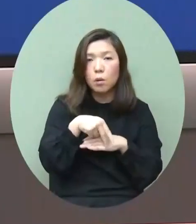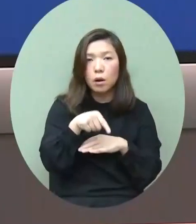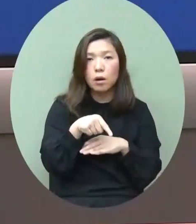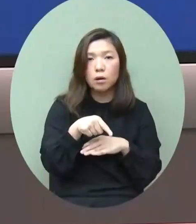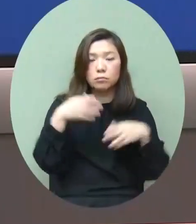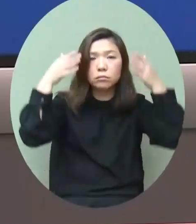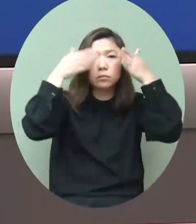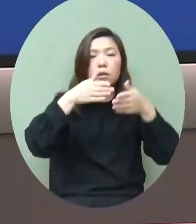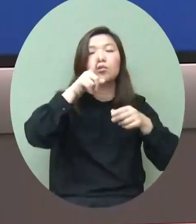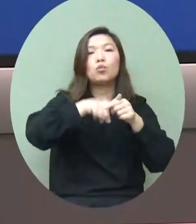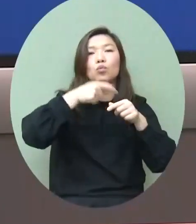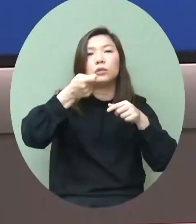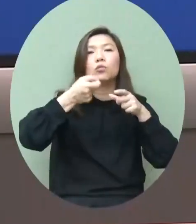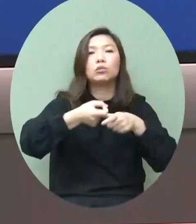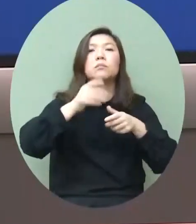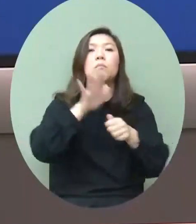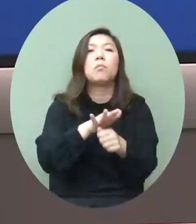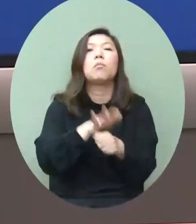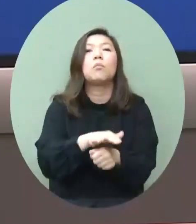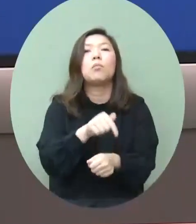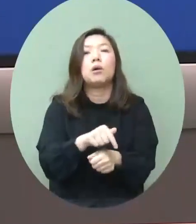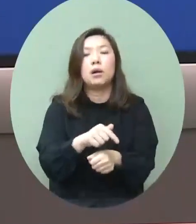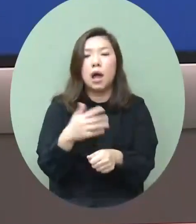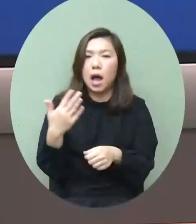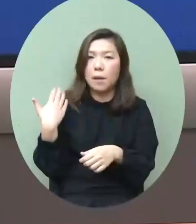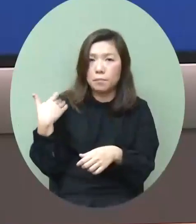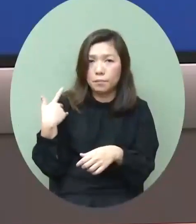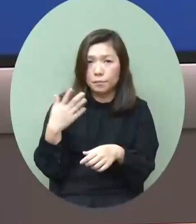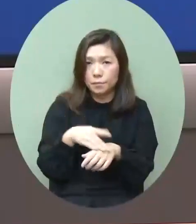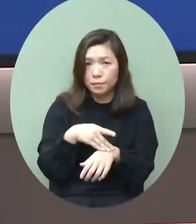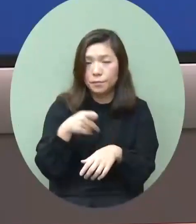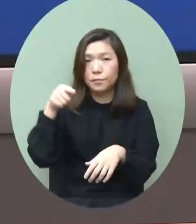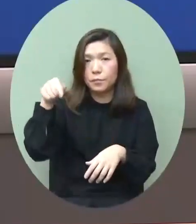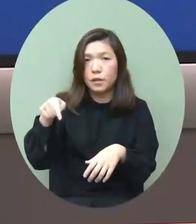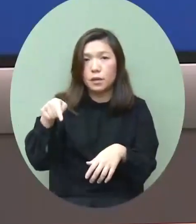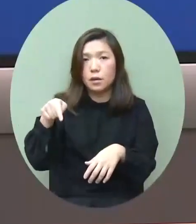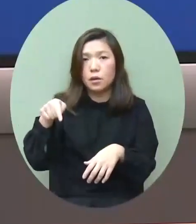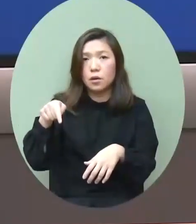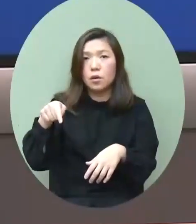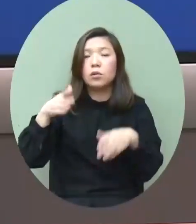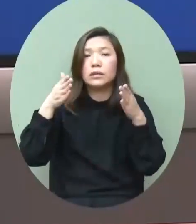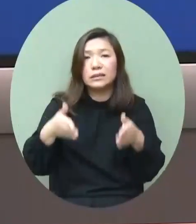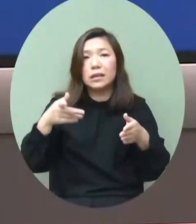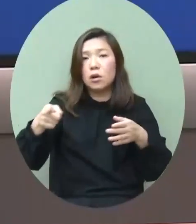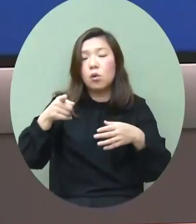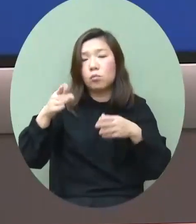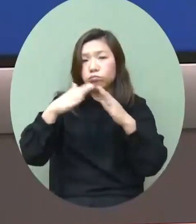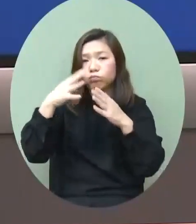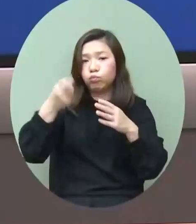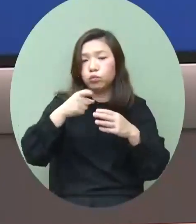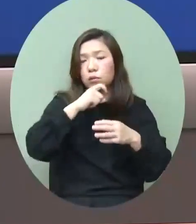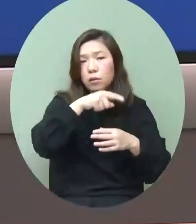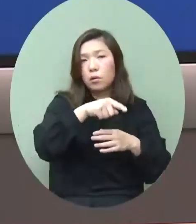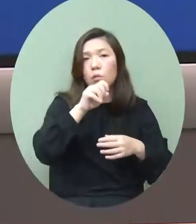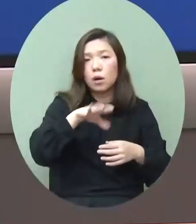聚焦幫中小企所以剛才許局長都提到在金融的領域大公司我們就